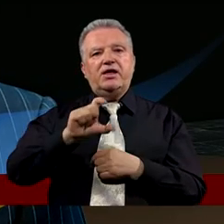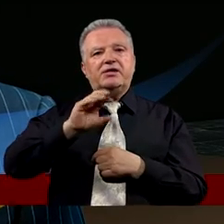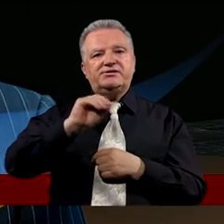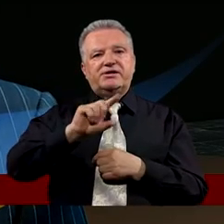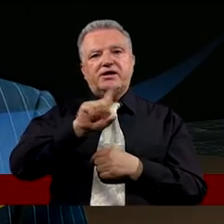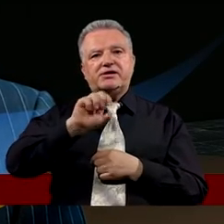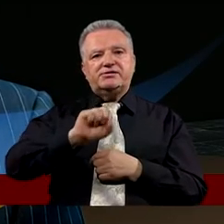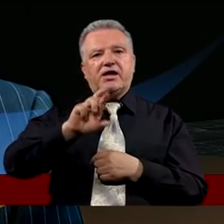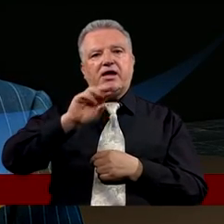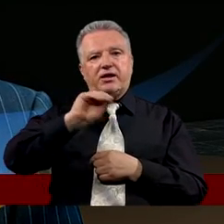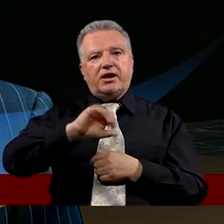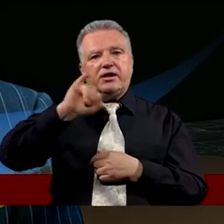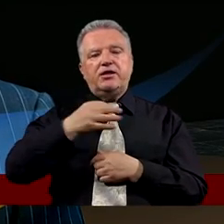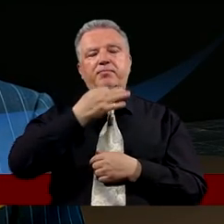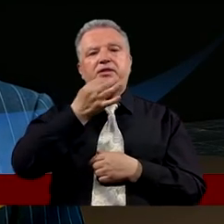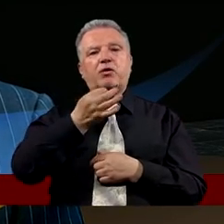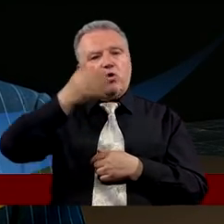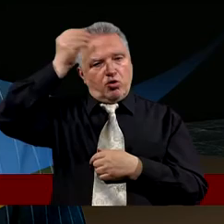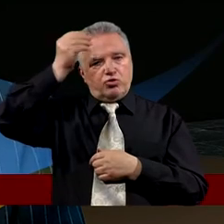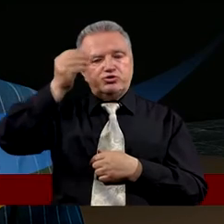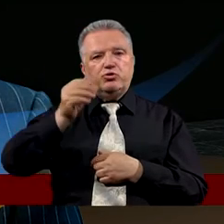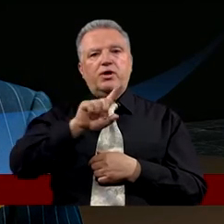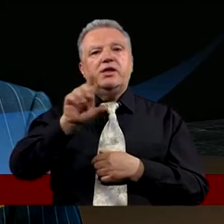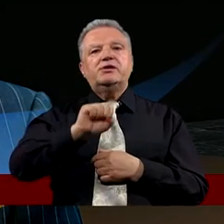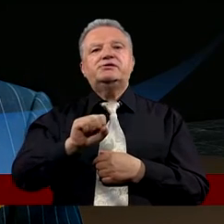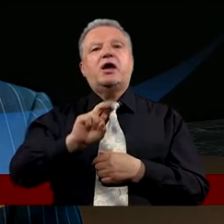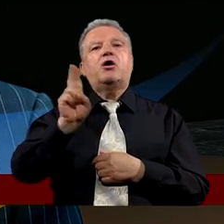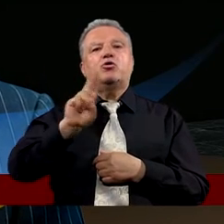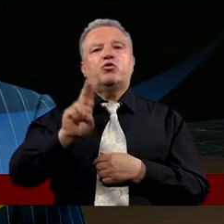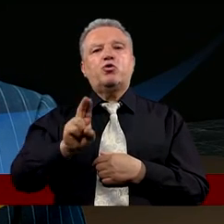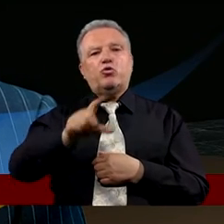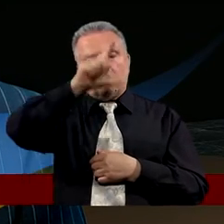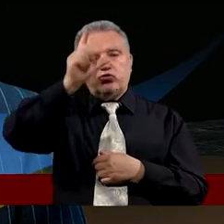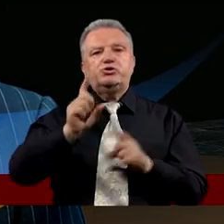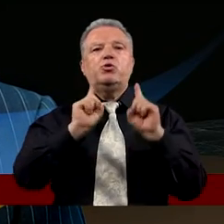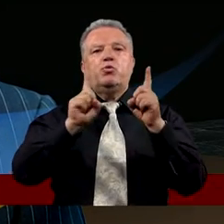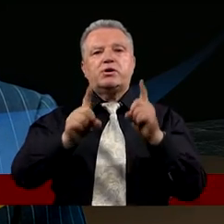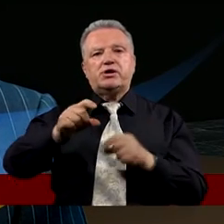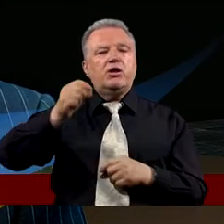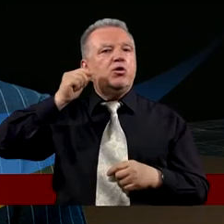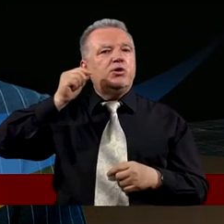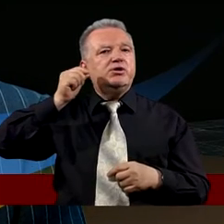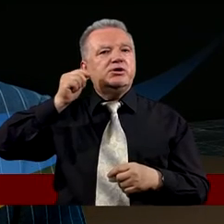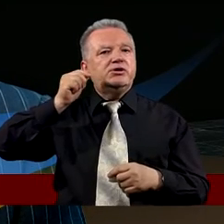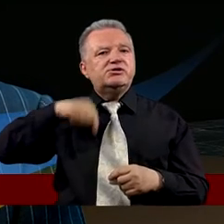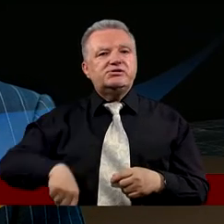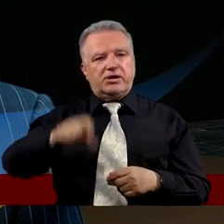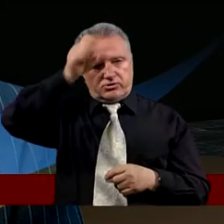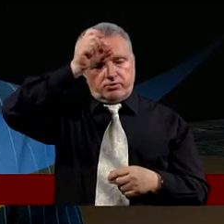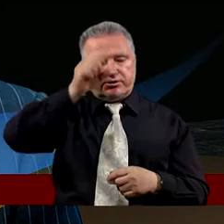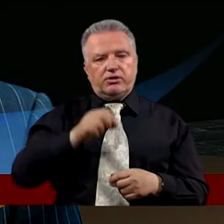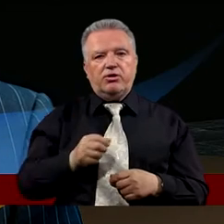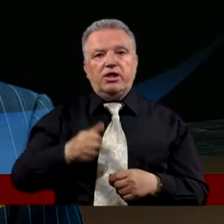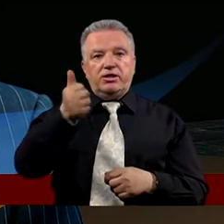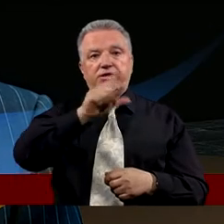Filipowej, pytał uczniów swoich, mówiąc Za kogo ludzie uważają Syna Człowieczego? A oni rzekli